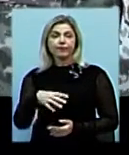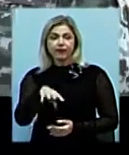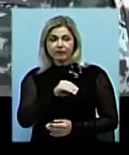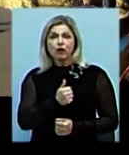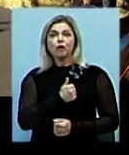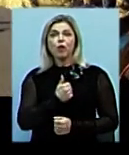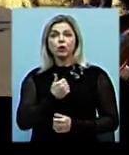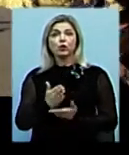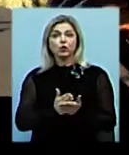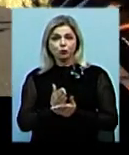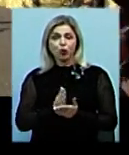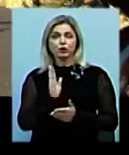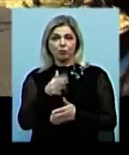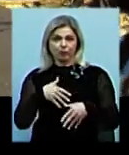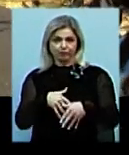цей марш.